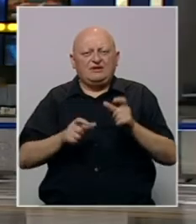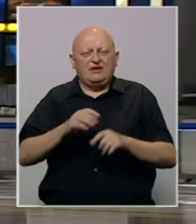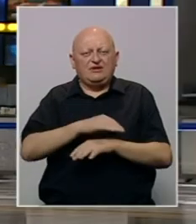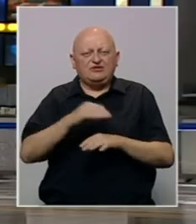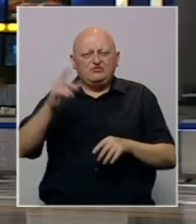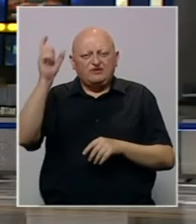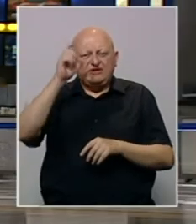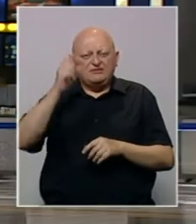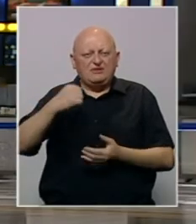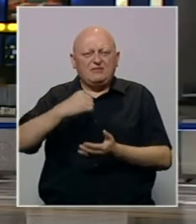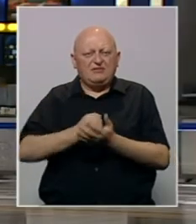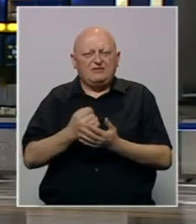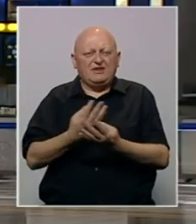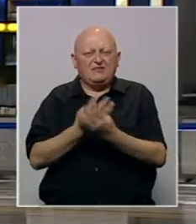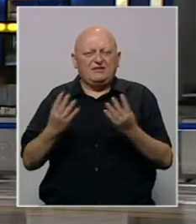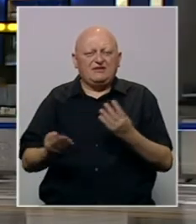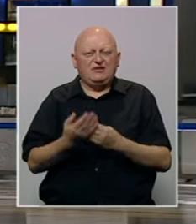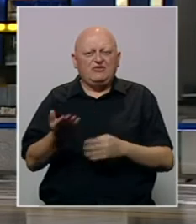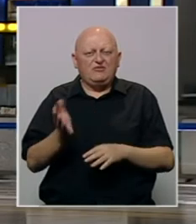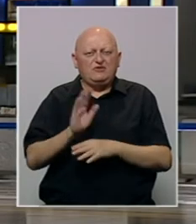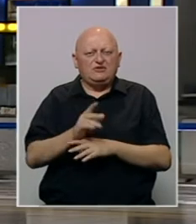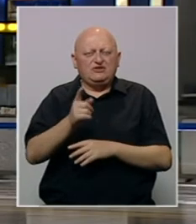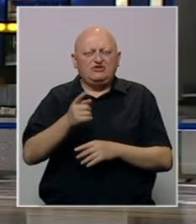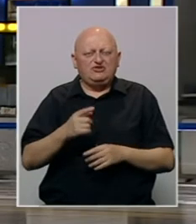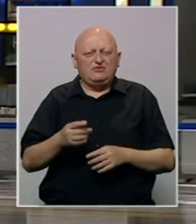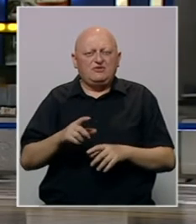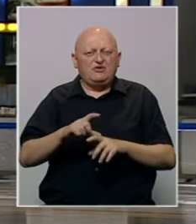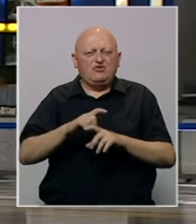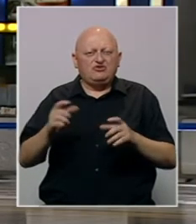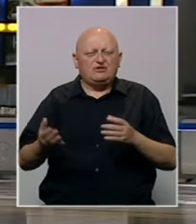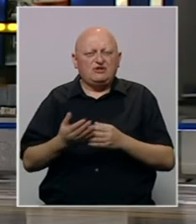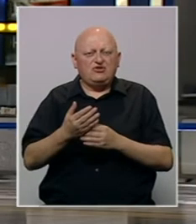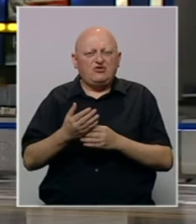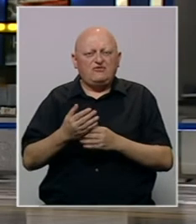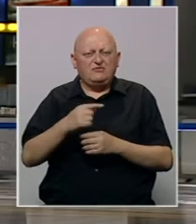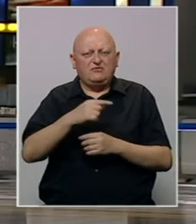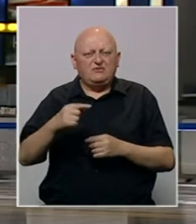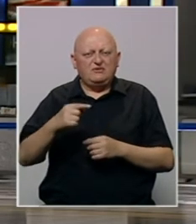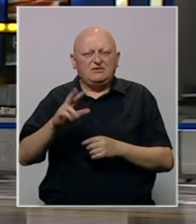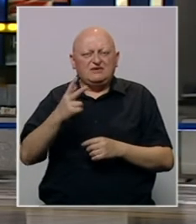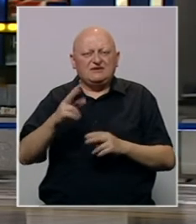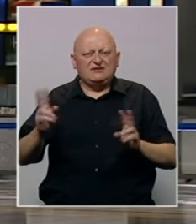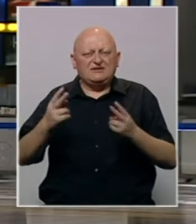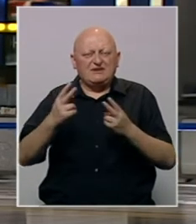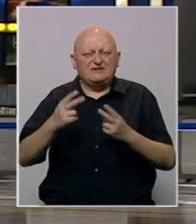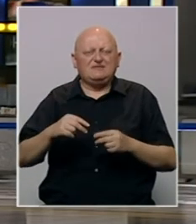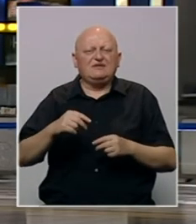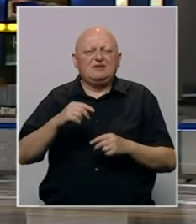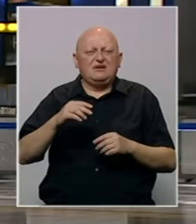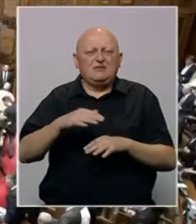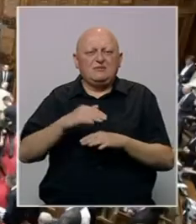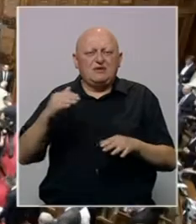Narodna Skupština Srbije potvrdila je mandate novim poslanicima, čime je konstituisan novi 13. saziv parlamenta.